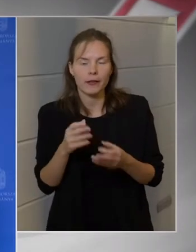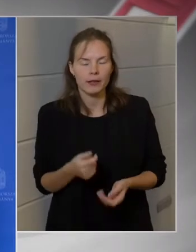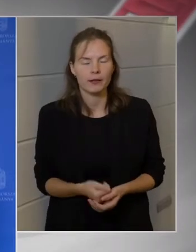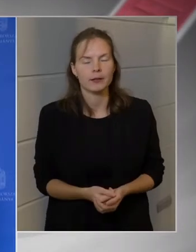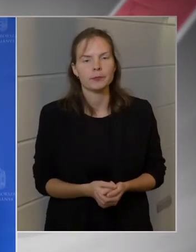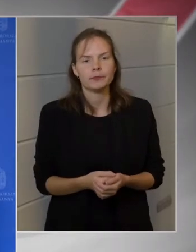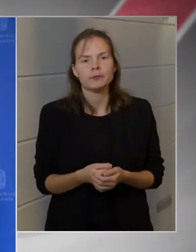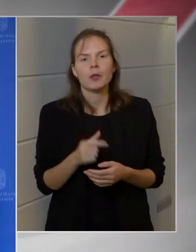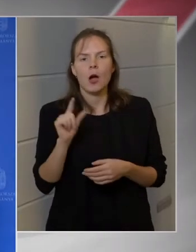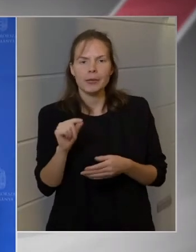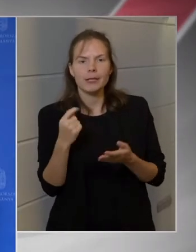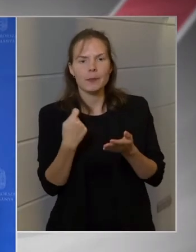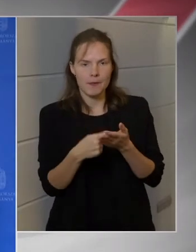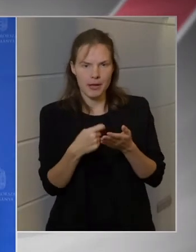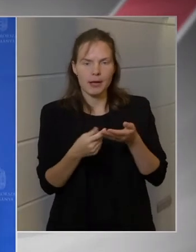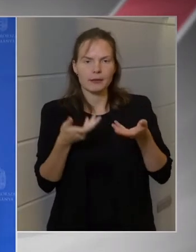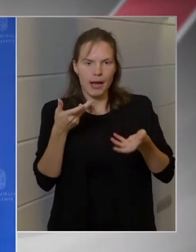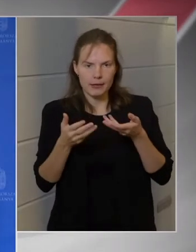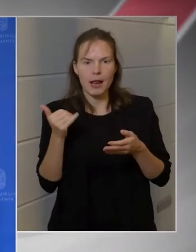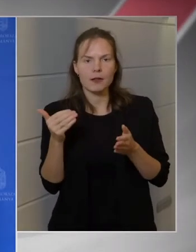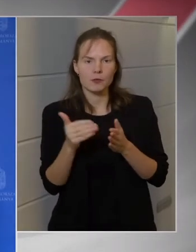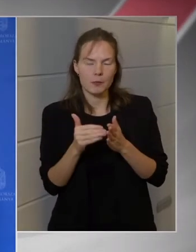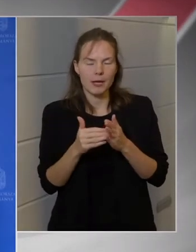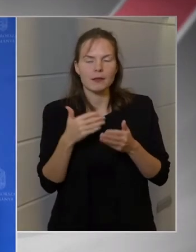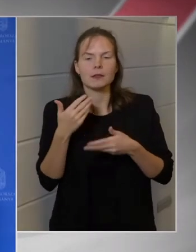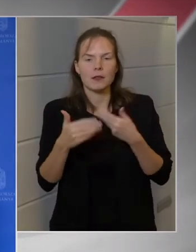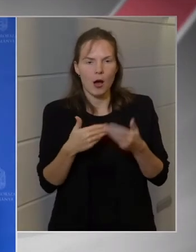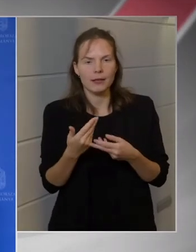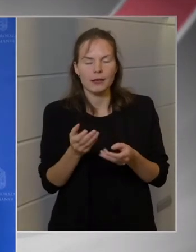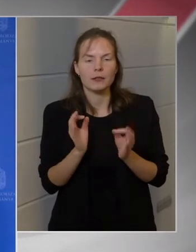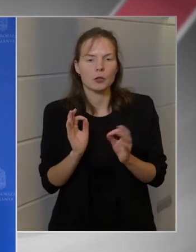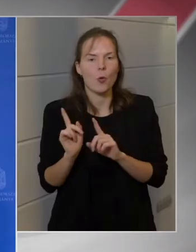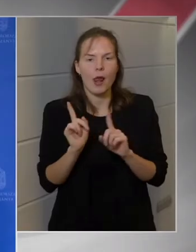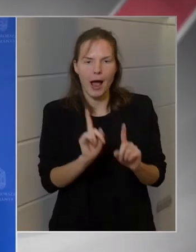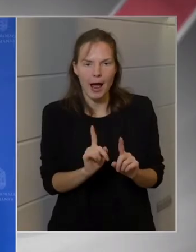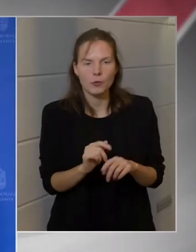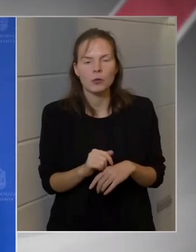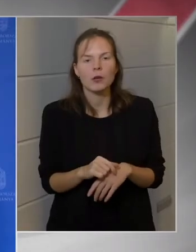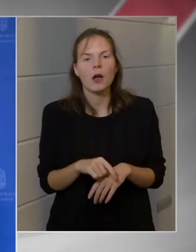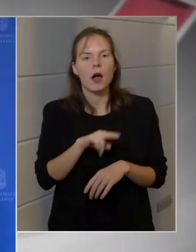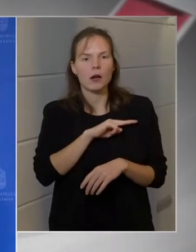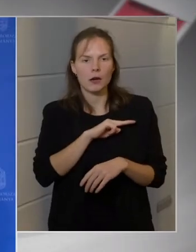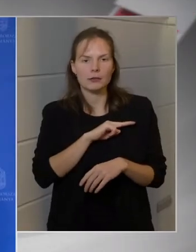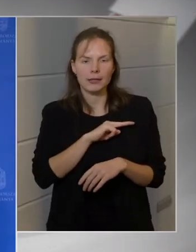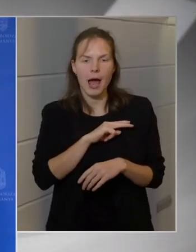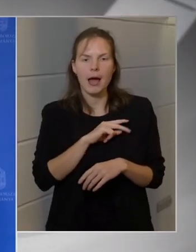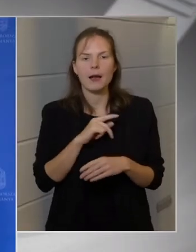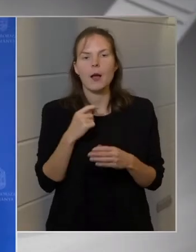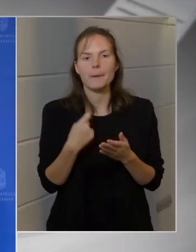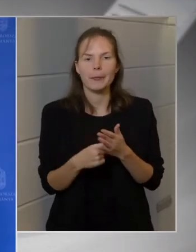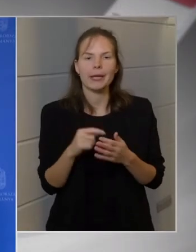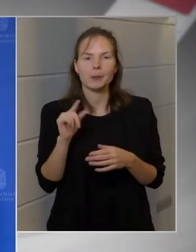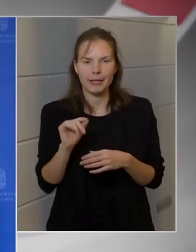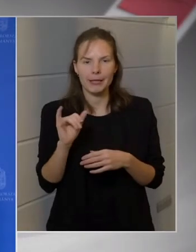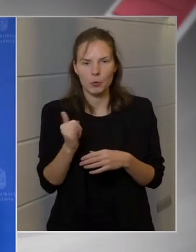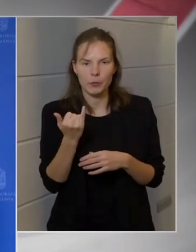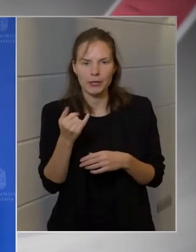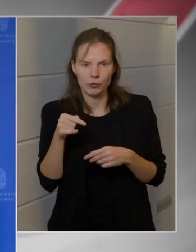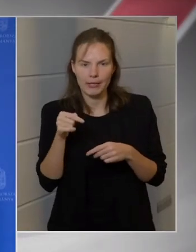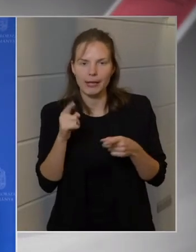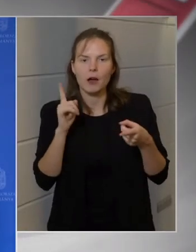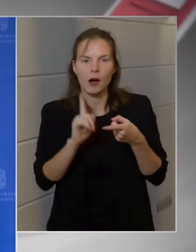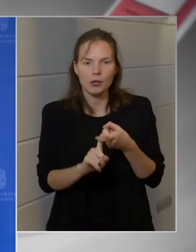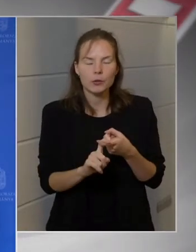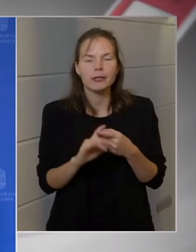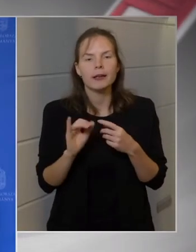minimálbértárgyalások még zajlanak, de valóban jól állunk, és nem csak minimálbéről, hanem garantált bérminimumról is van szó. És